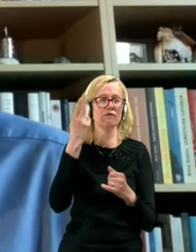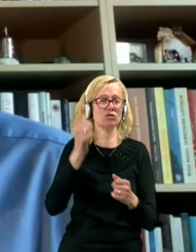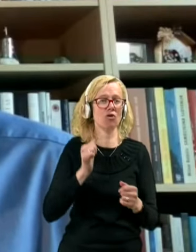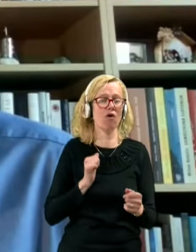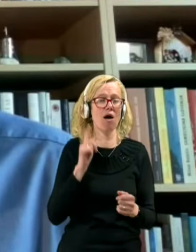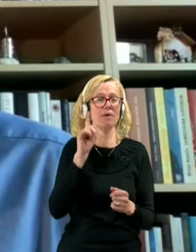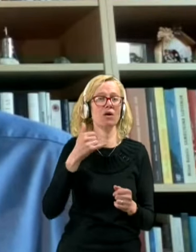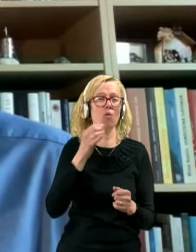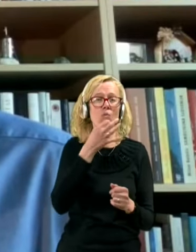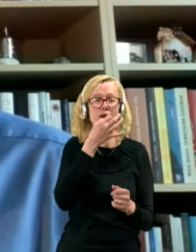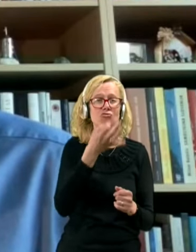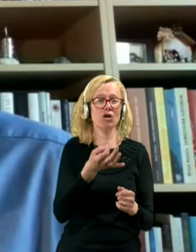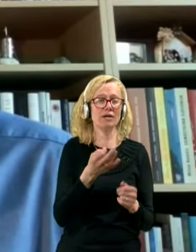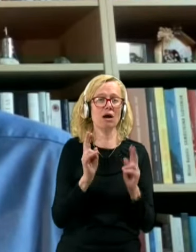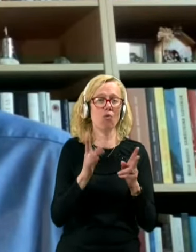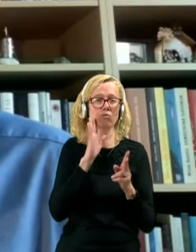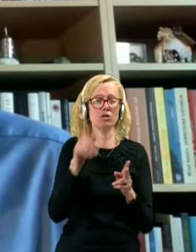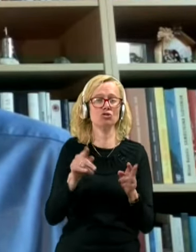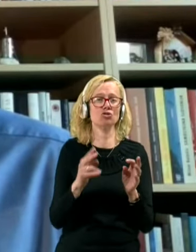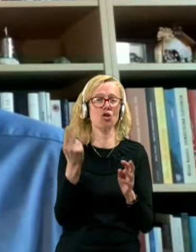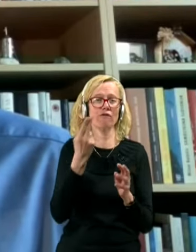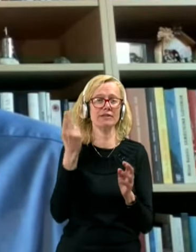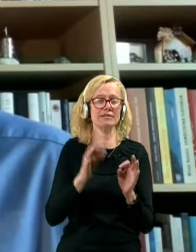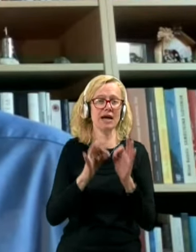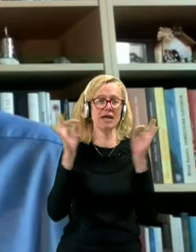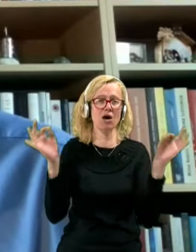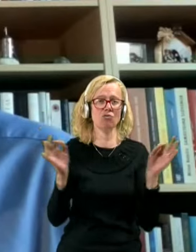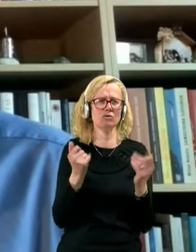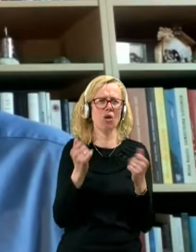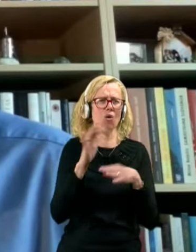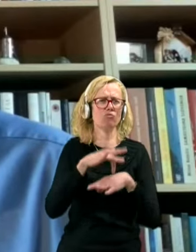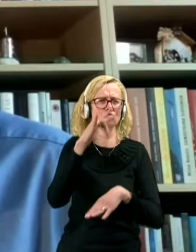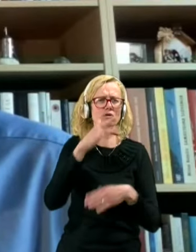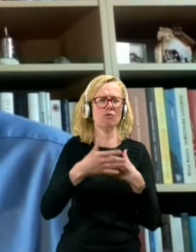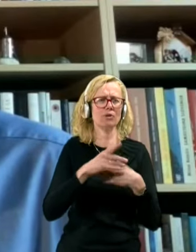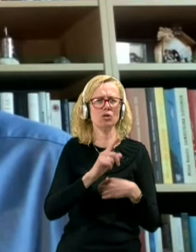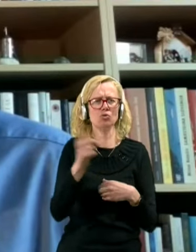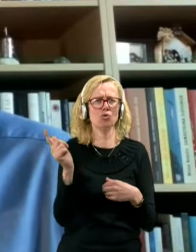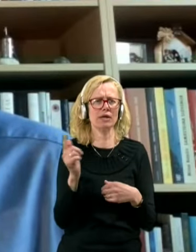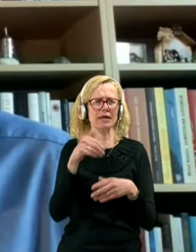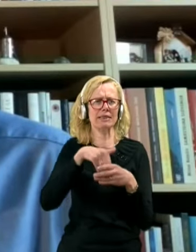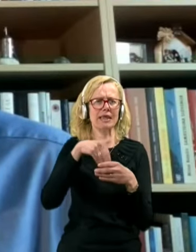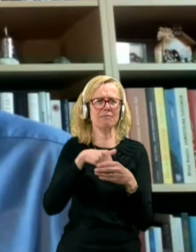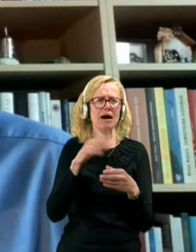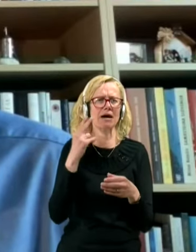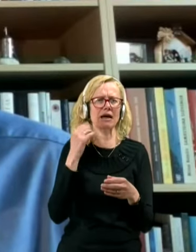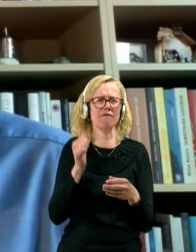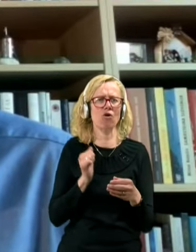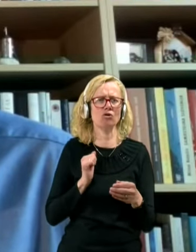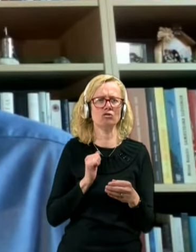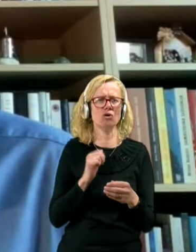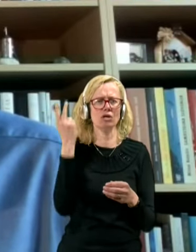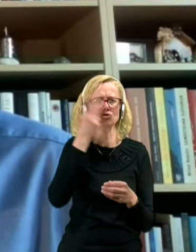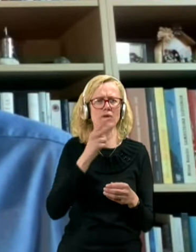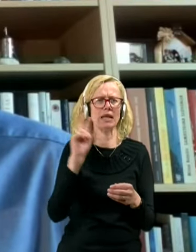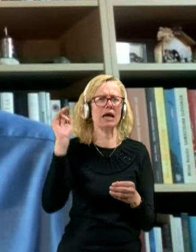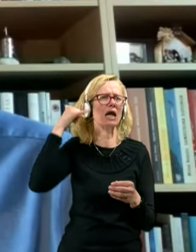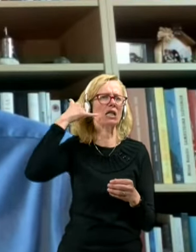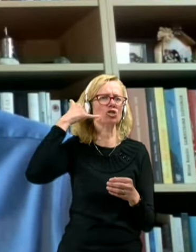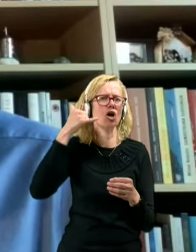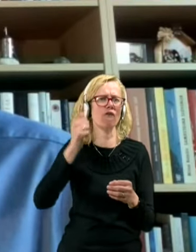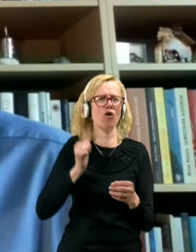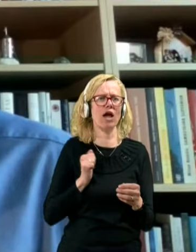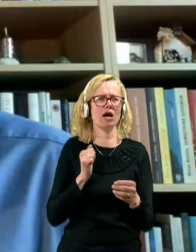vprašanje, kako bi to slovenska javnost, je zelo občutljiva pri drugih temah na vojsko, razumela, da jih kličejo vojaki in jih sprašujejo o